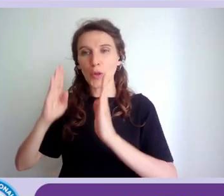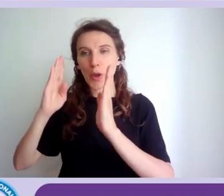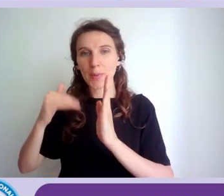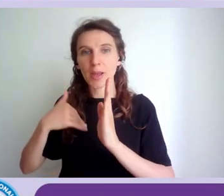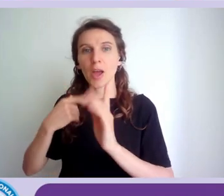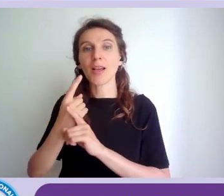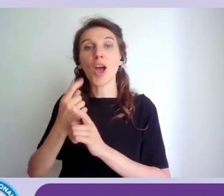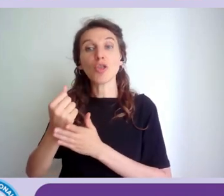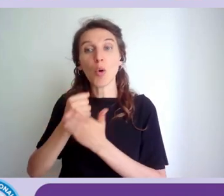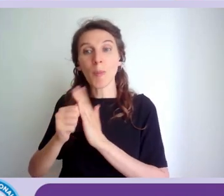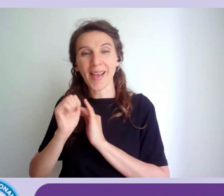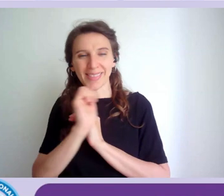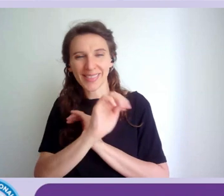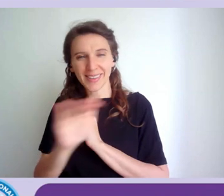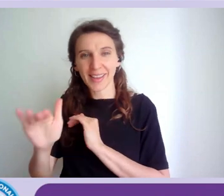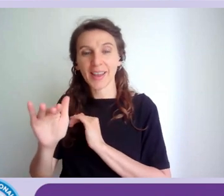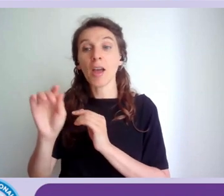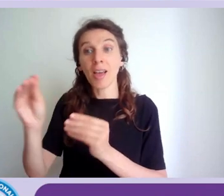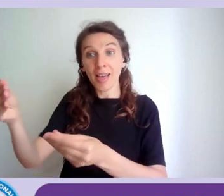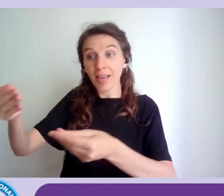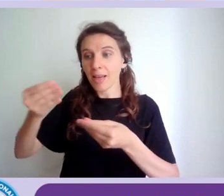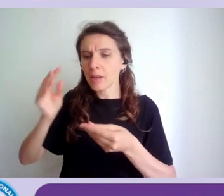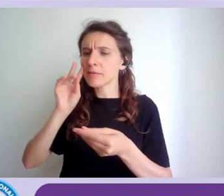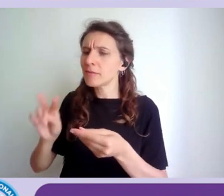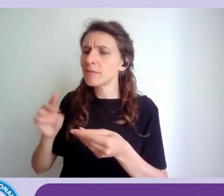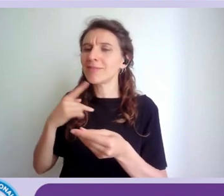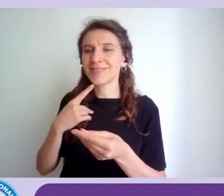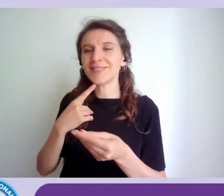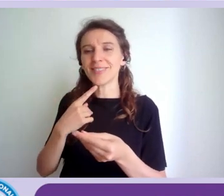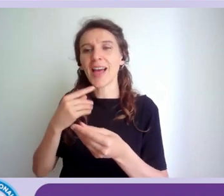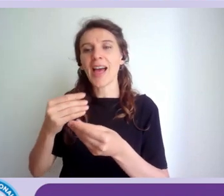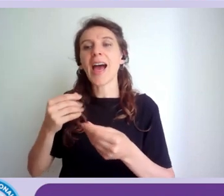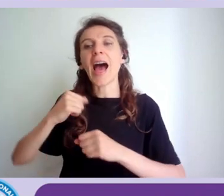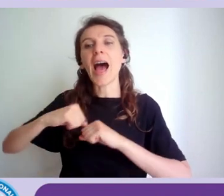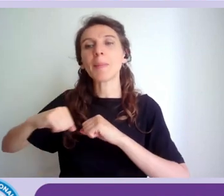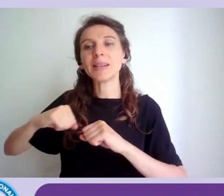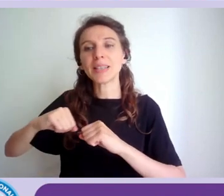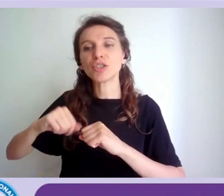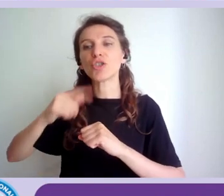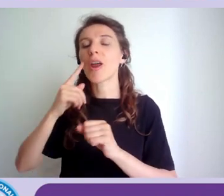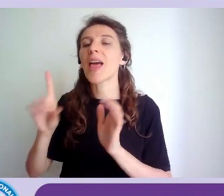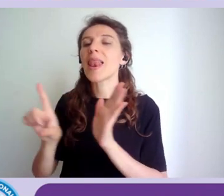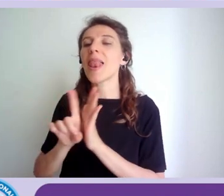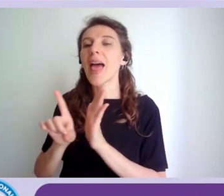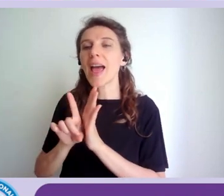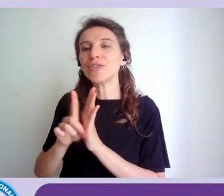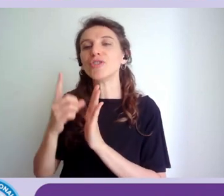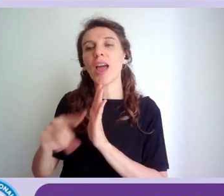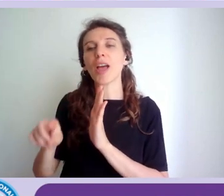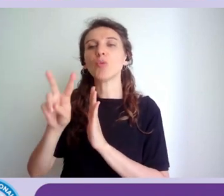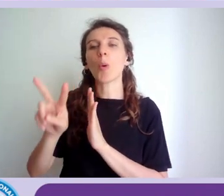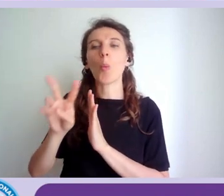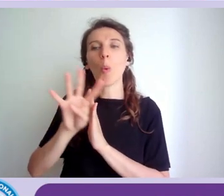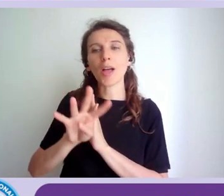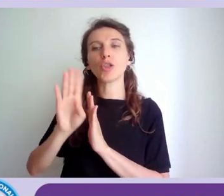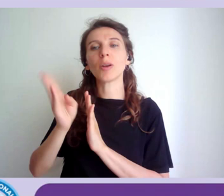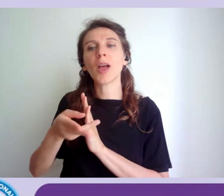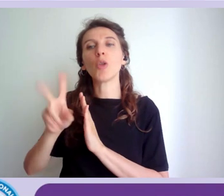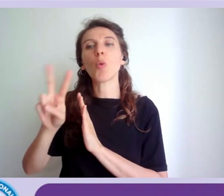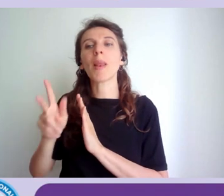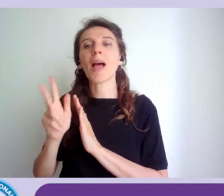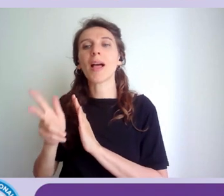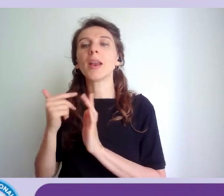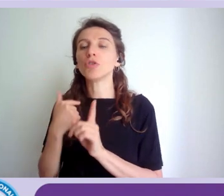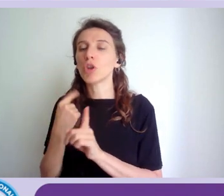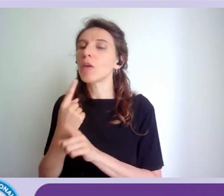manda i documenti troverete scritto nei vari documenti che amministratore ai sensi della legge 4 del 2013 quindi anche voi